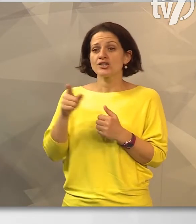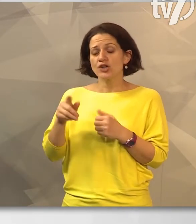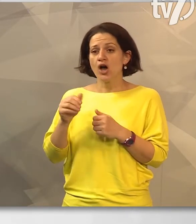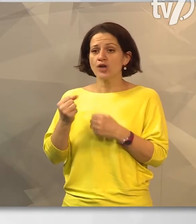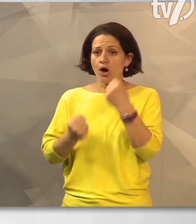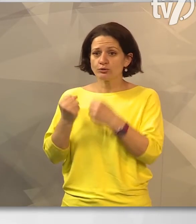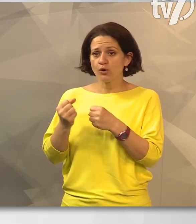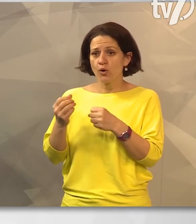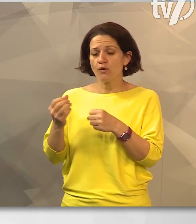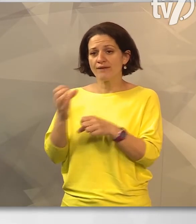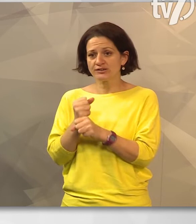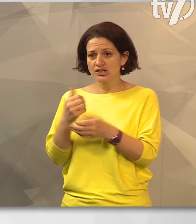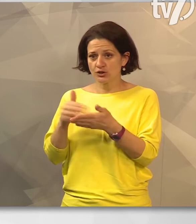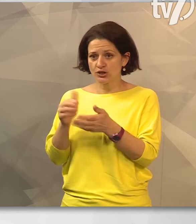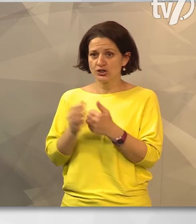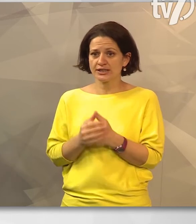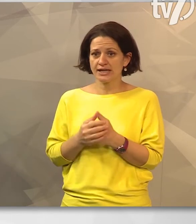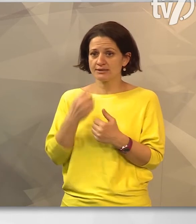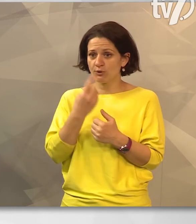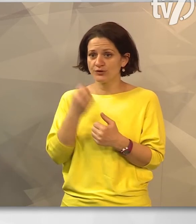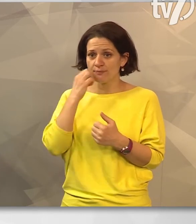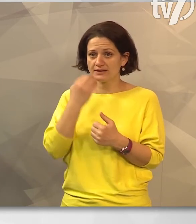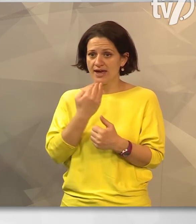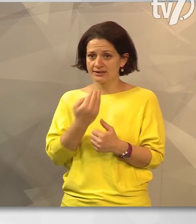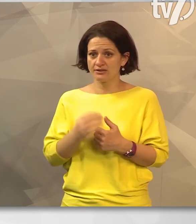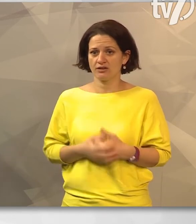fenntartási költségéhez, tette hozzá Medve Edina.